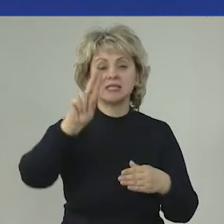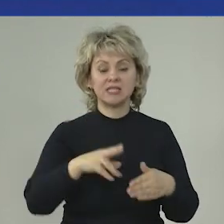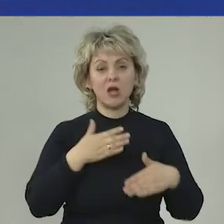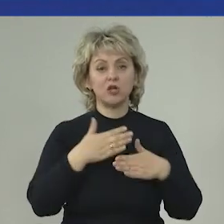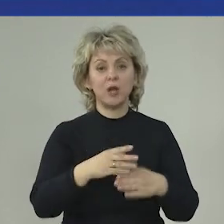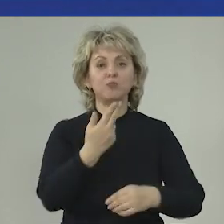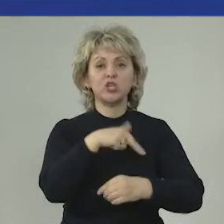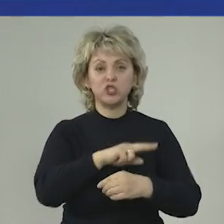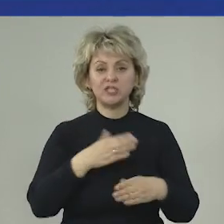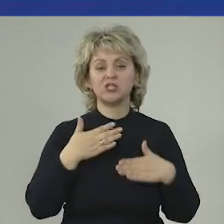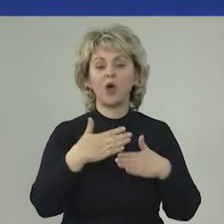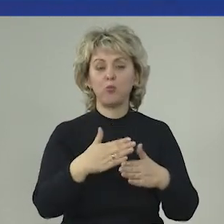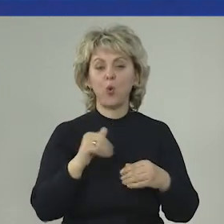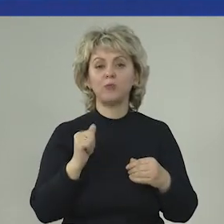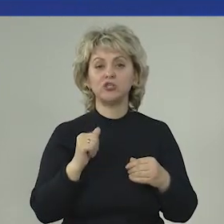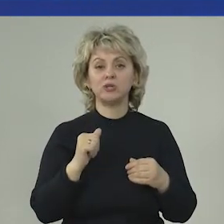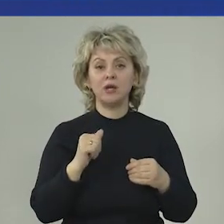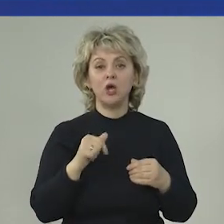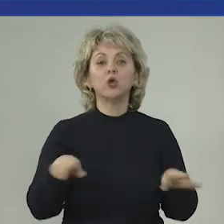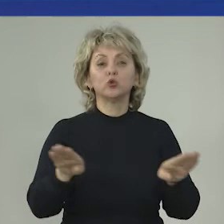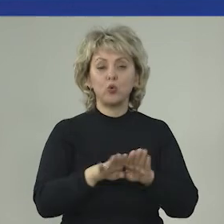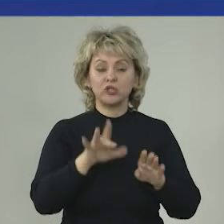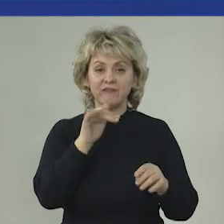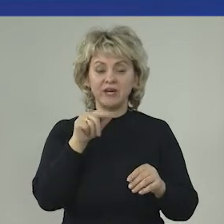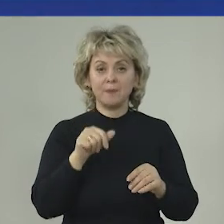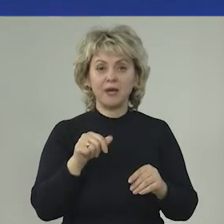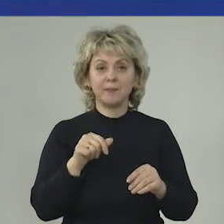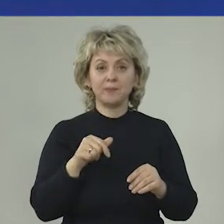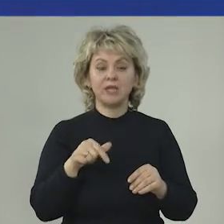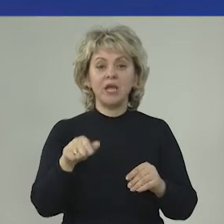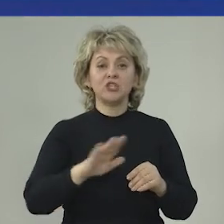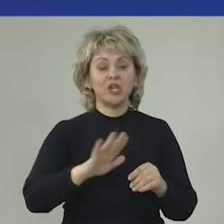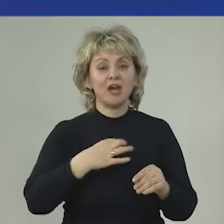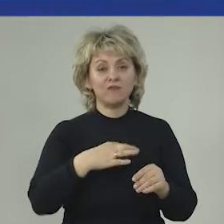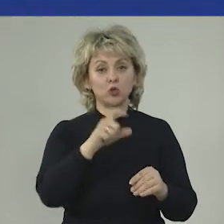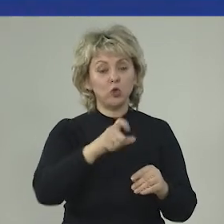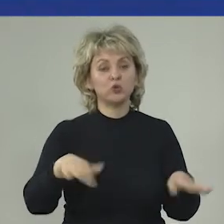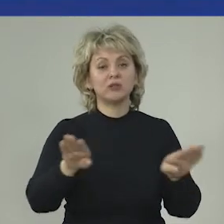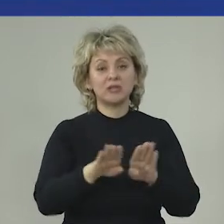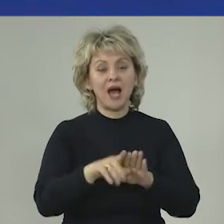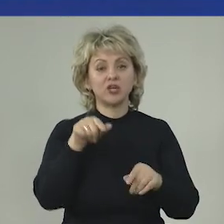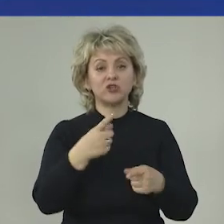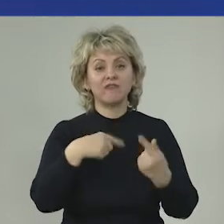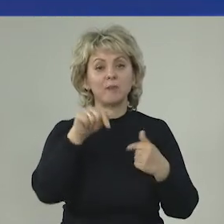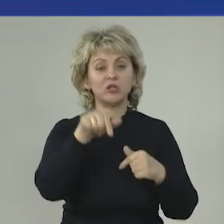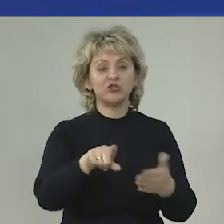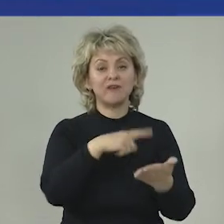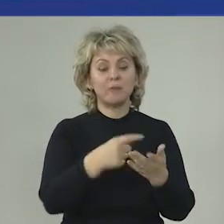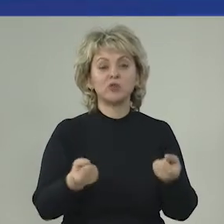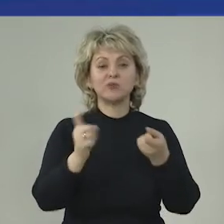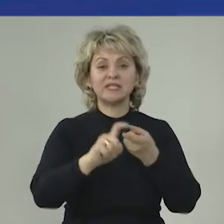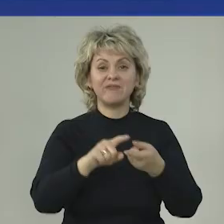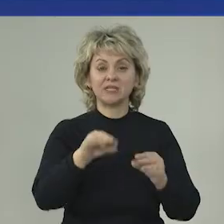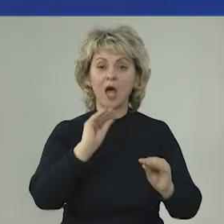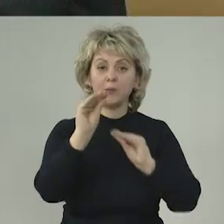социальной помощи, медицинской помощи. В то же время неравнодушные люди также возвращаются к некоторым вопросам,